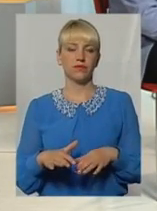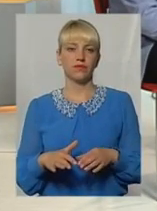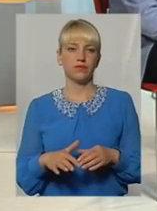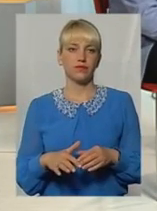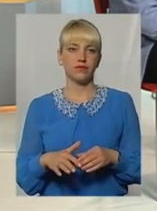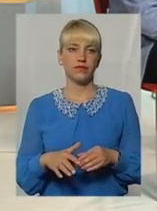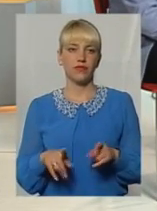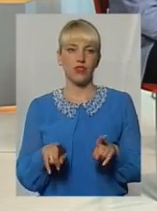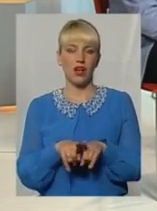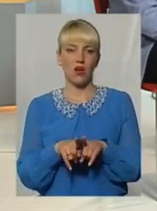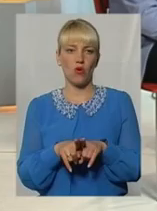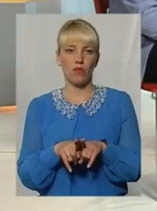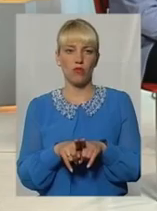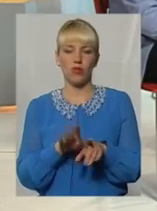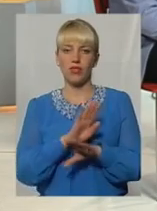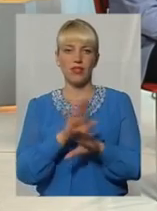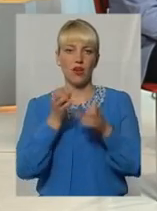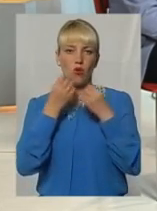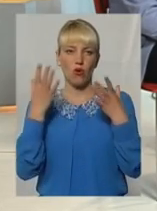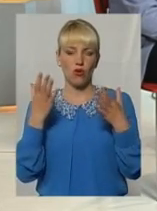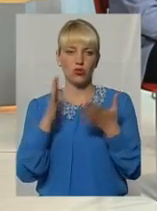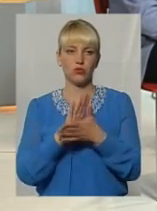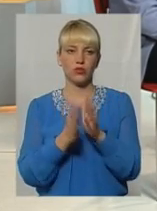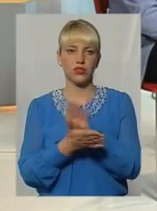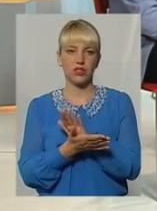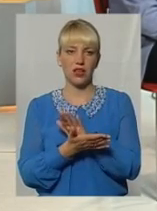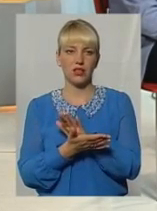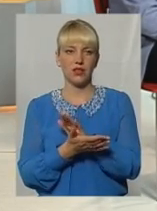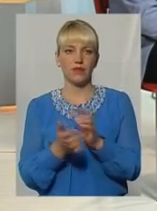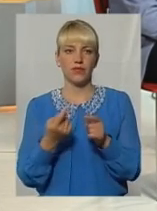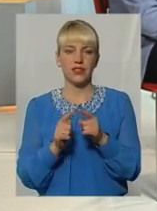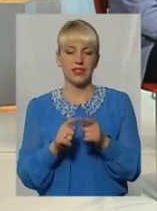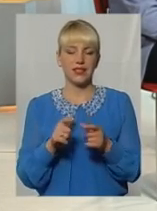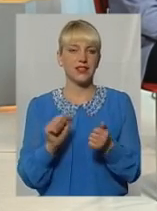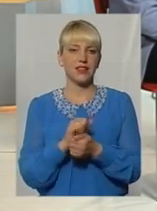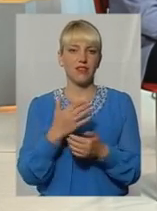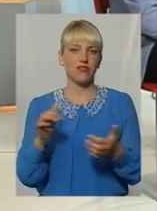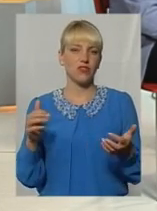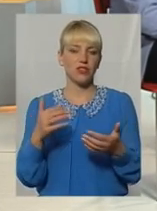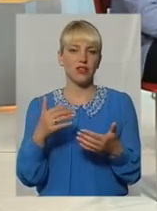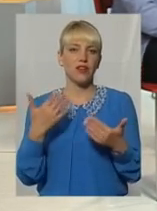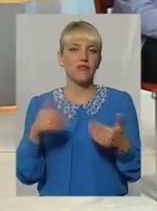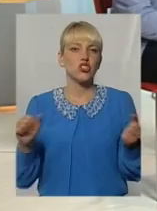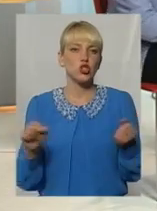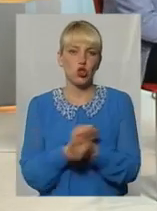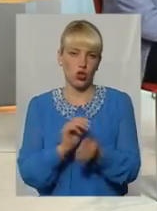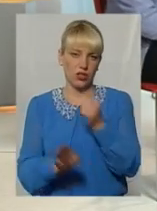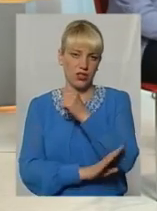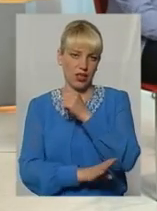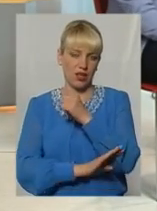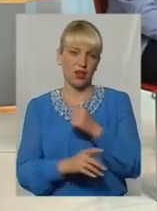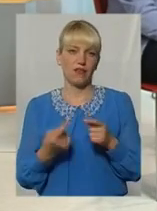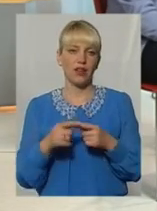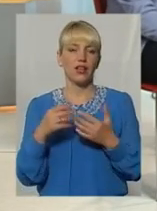нехорошому стані, фактично вони вже всохли. І сьогодні говорити про те, що, і знову же, ви